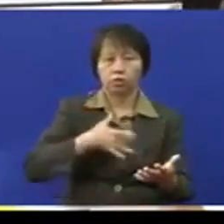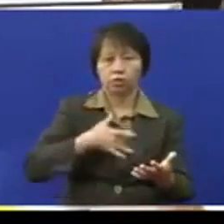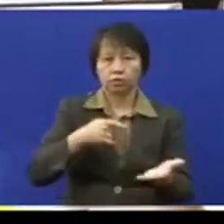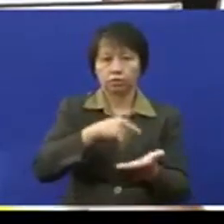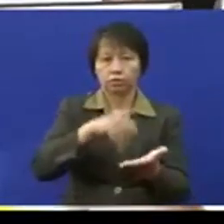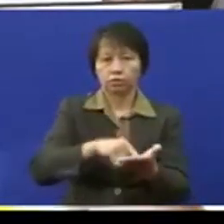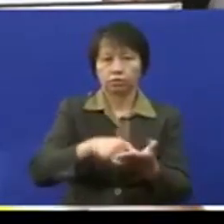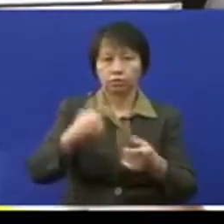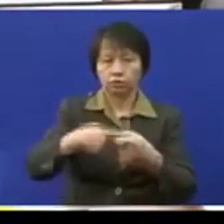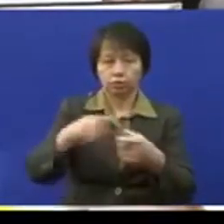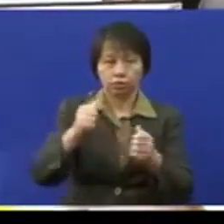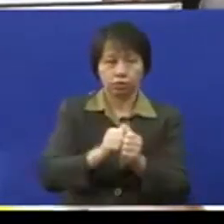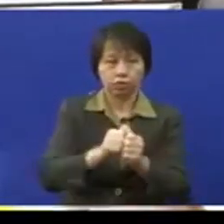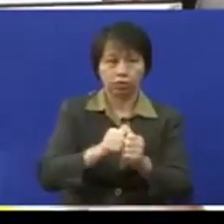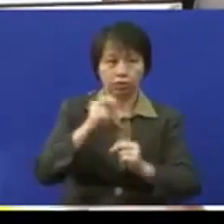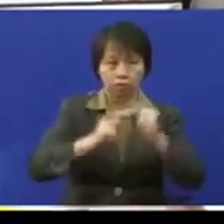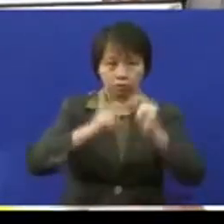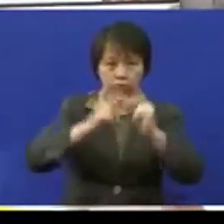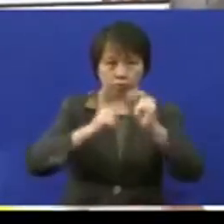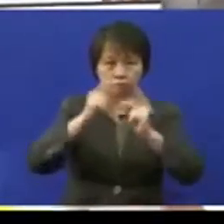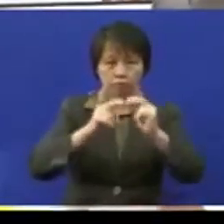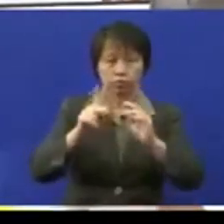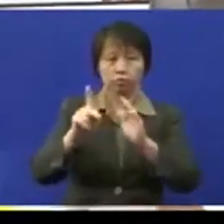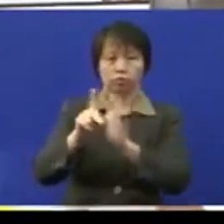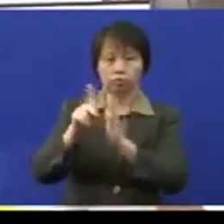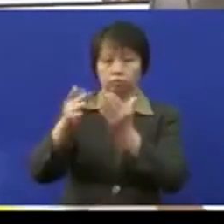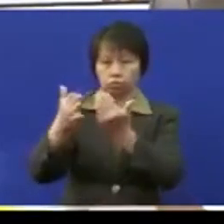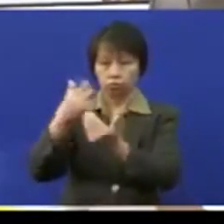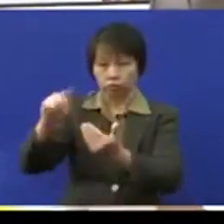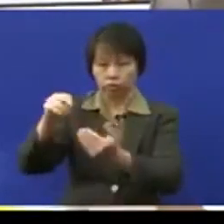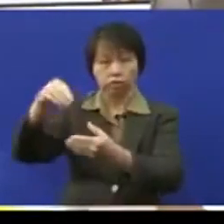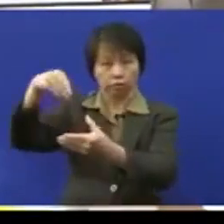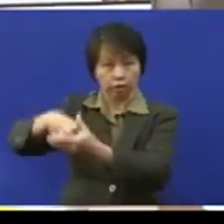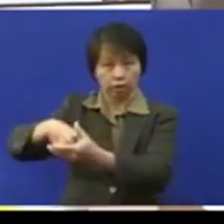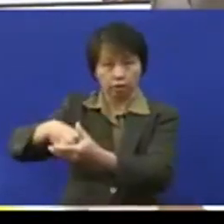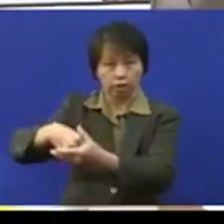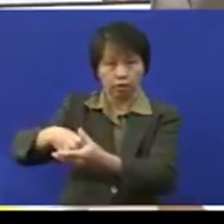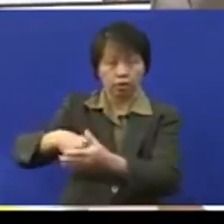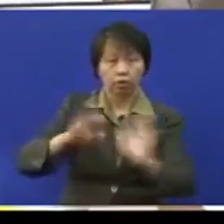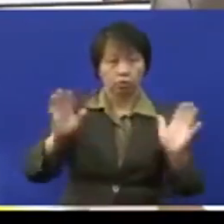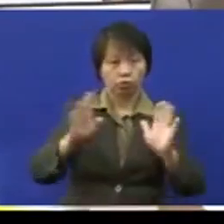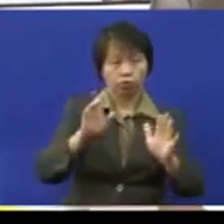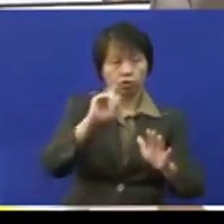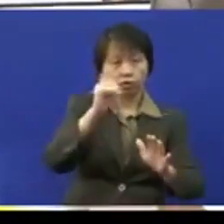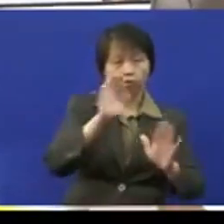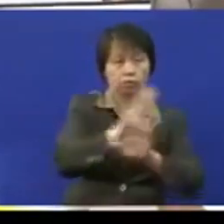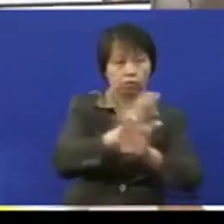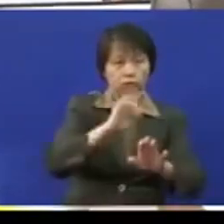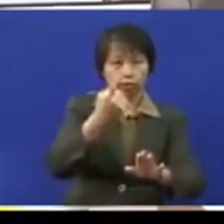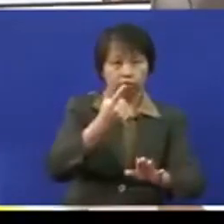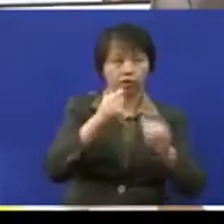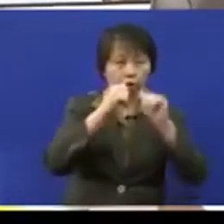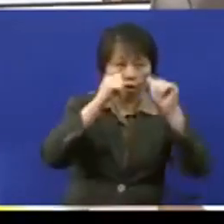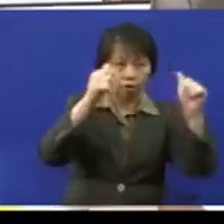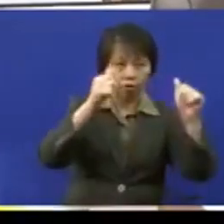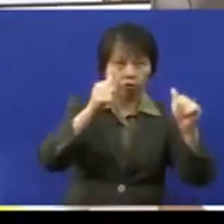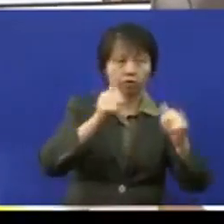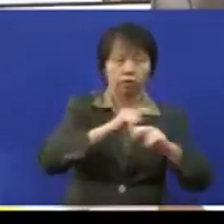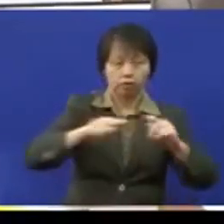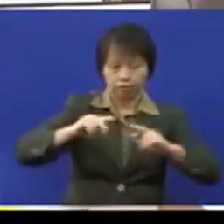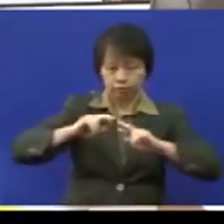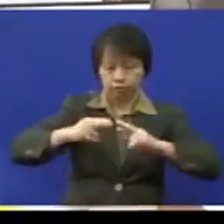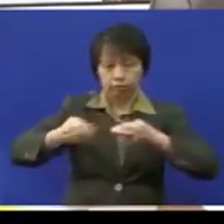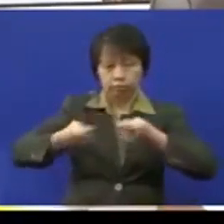berkenaan dengan pembinaan infrastruktur-infrastruktur di dalam bukan sahaja infrastruktur-infrastruktur awam yang diserenggala oleh